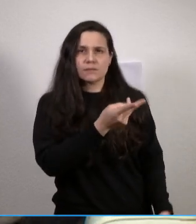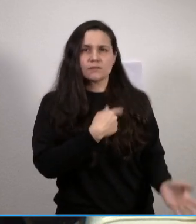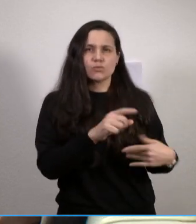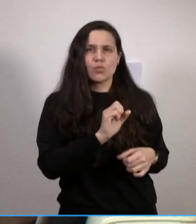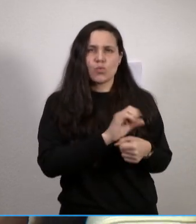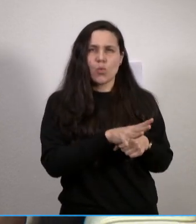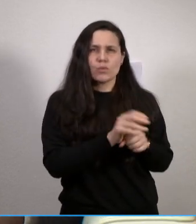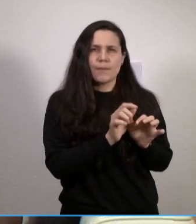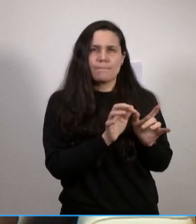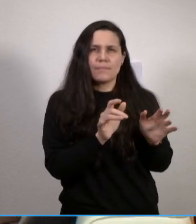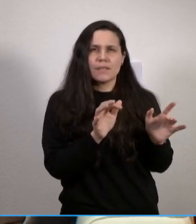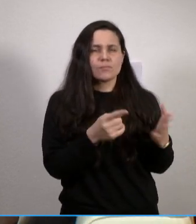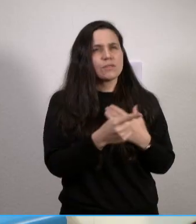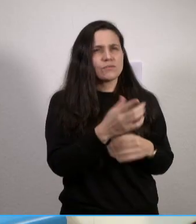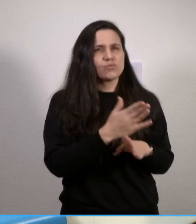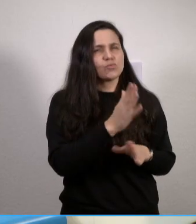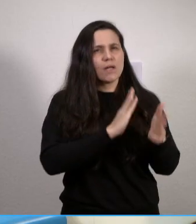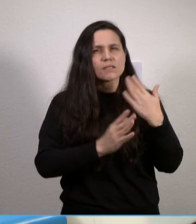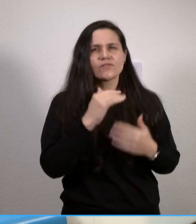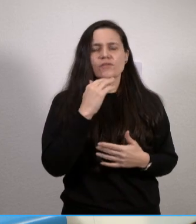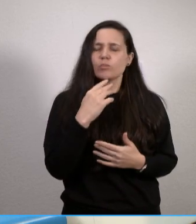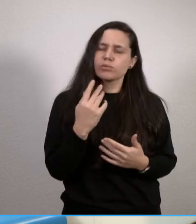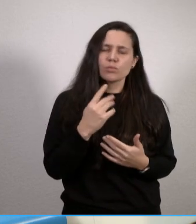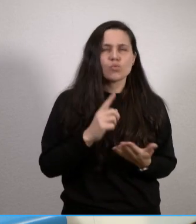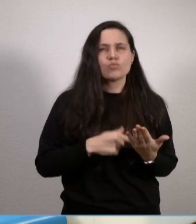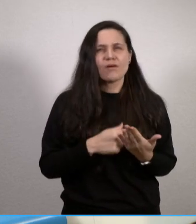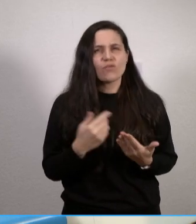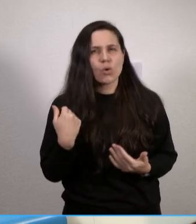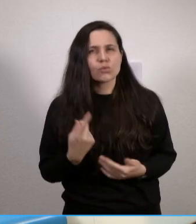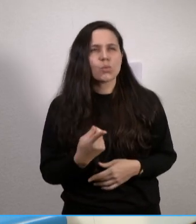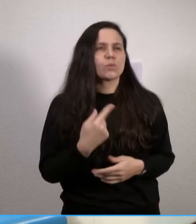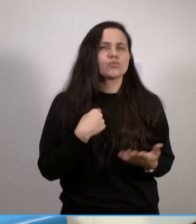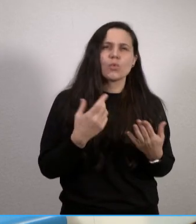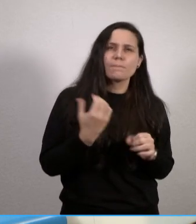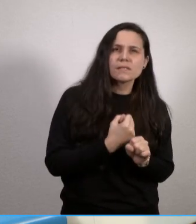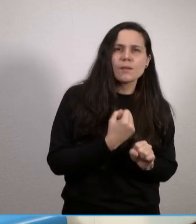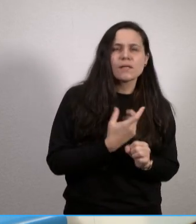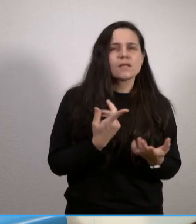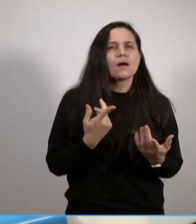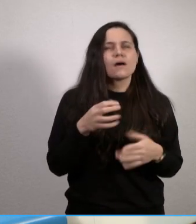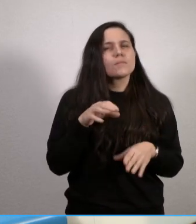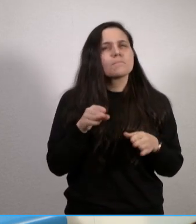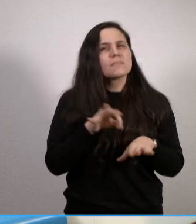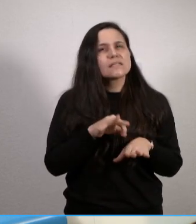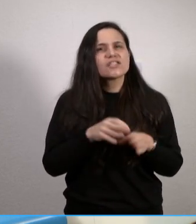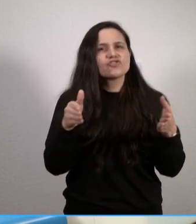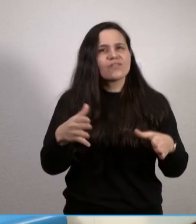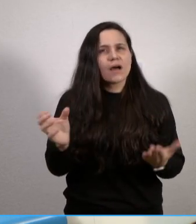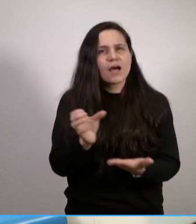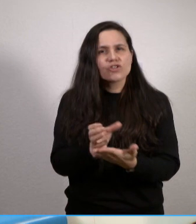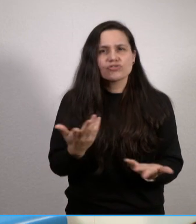viel mit Überlastungsszenarien auch erlebt, auch im Bereich der Mitarbeiterinnen und Mitarbeiter, der medizinischen Fachangestellten, der